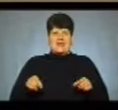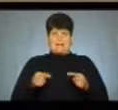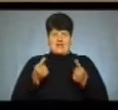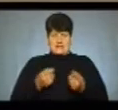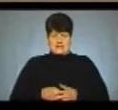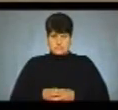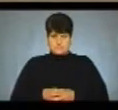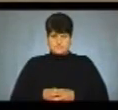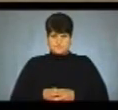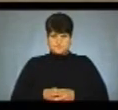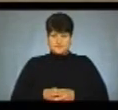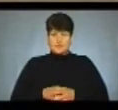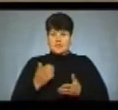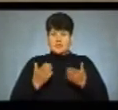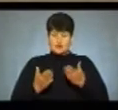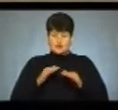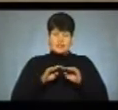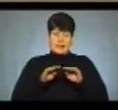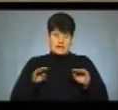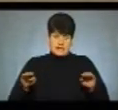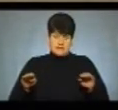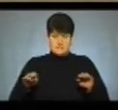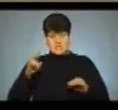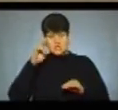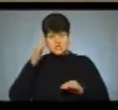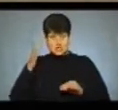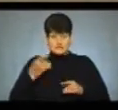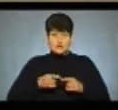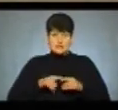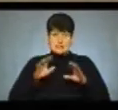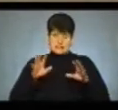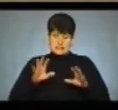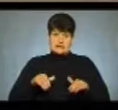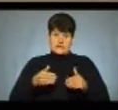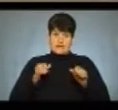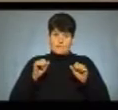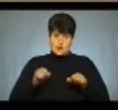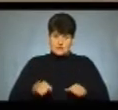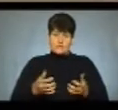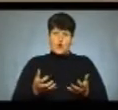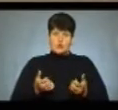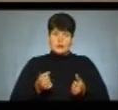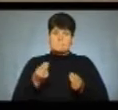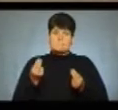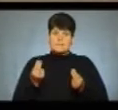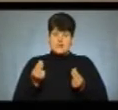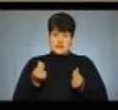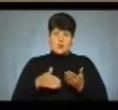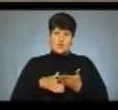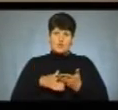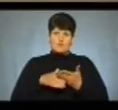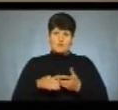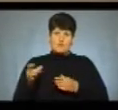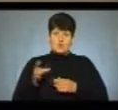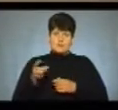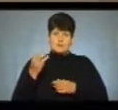Якщо на рівні держави, то цей статус дає можливість отримати матеріальну допомогу